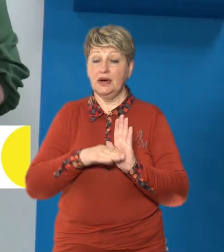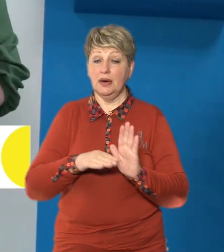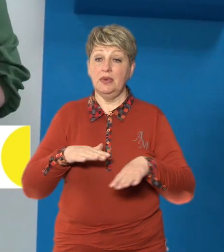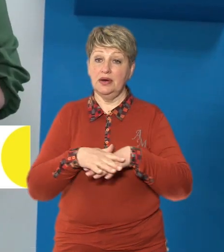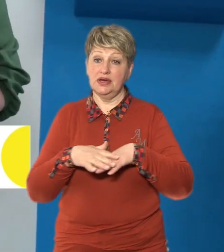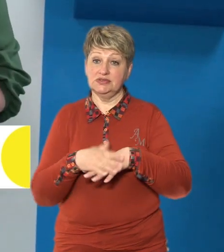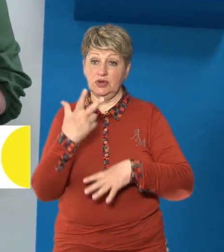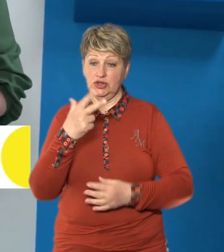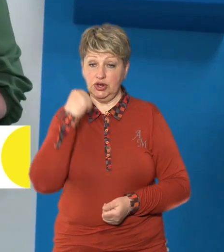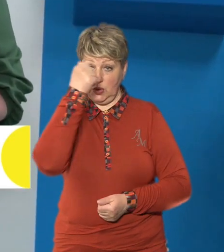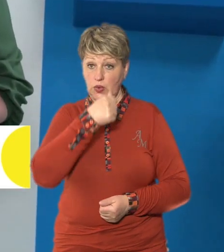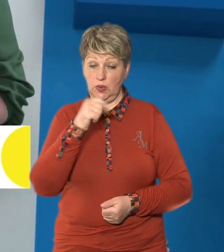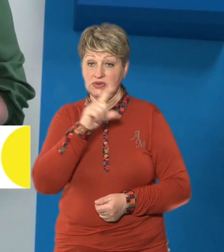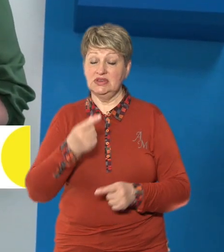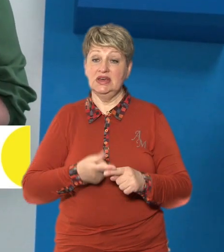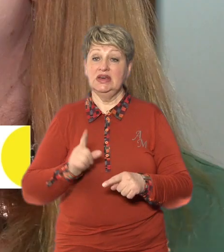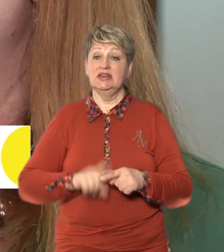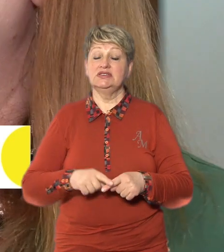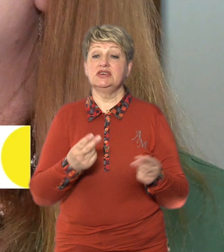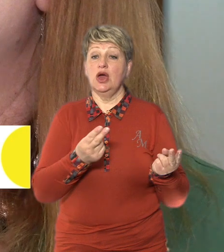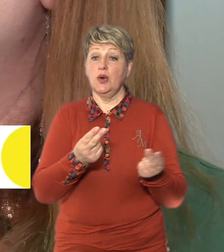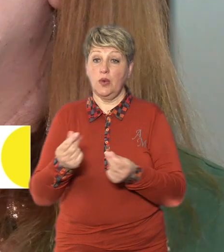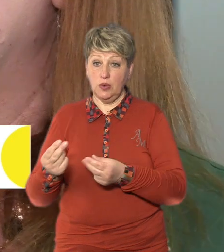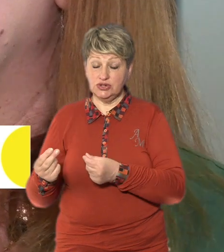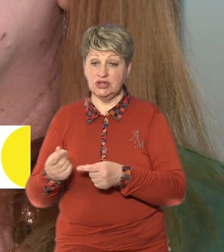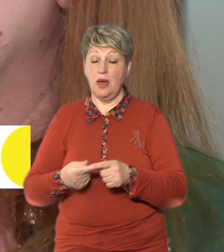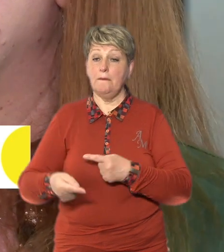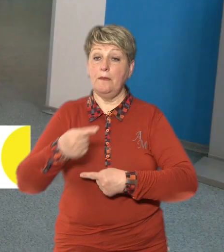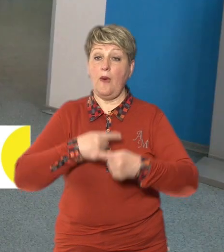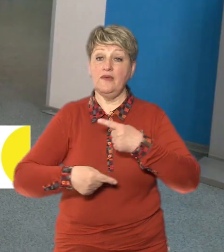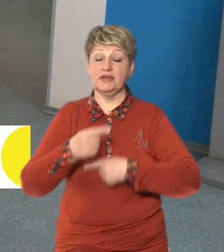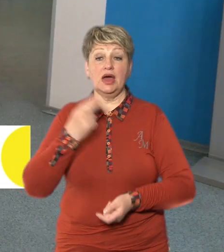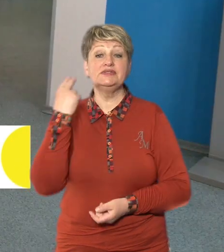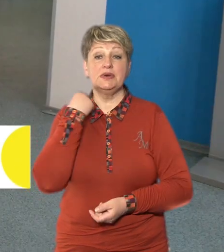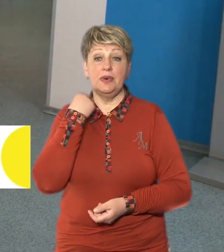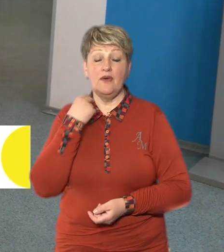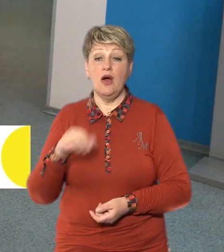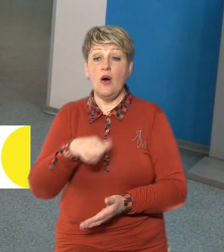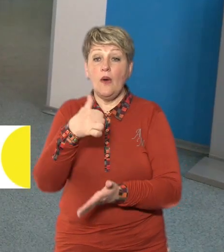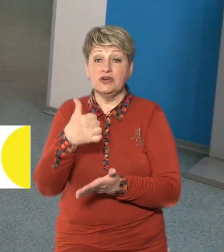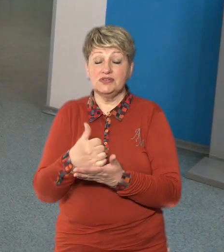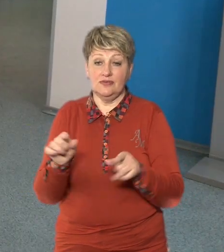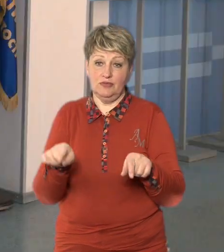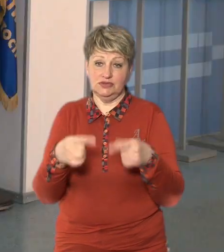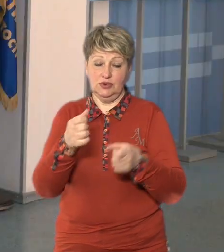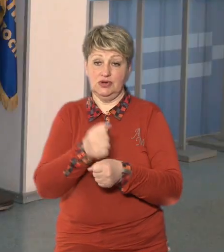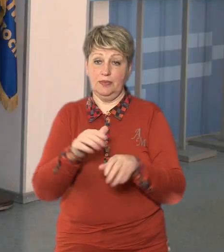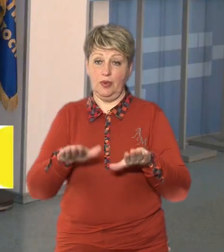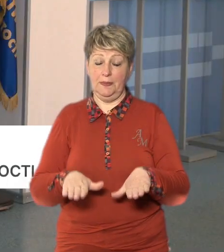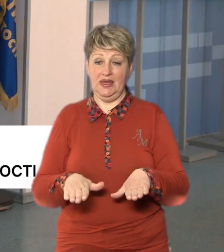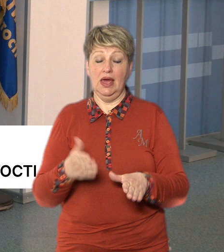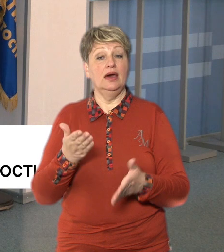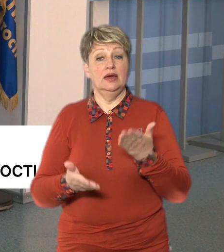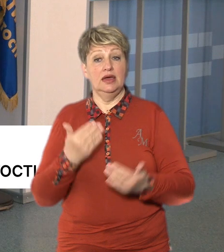роки, каже пані Алла, за цей час кошти державі повертаються з платою податків Основна мета програми – створення робочих місць Якщо